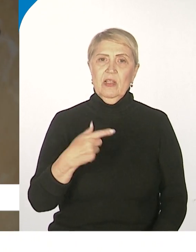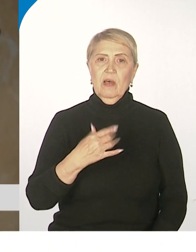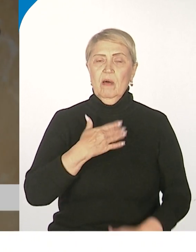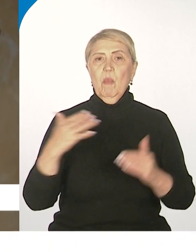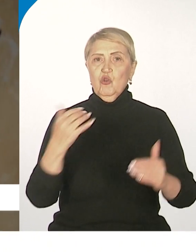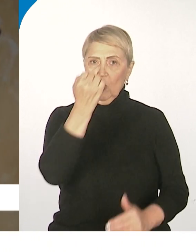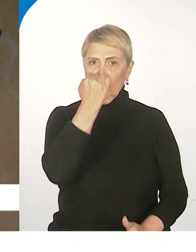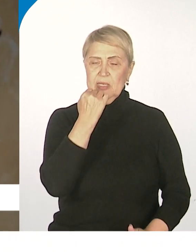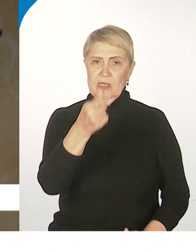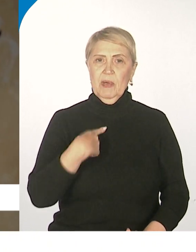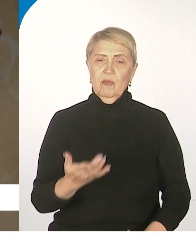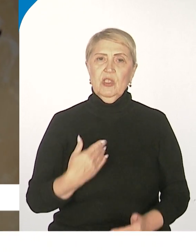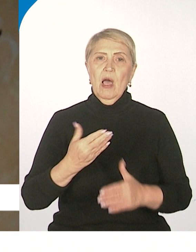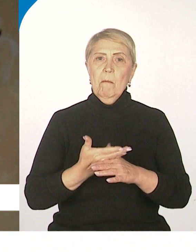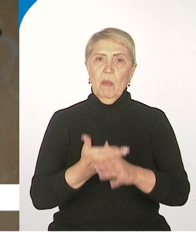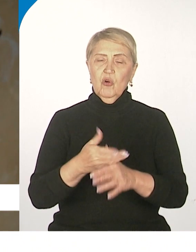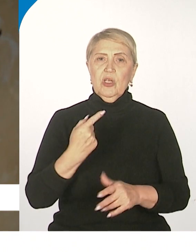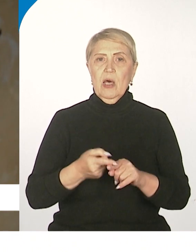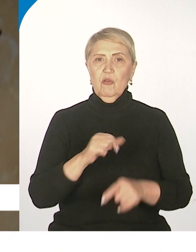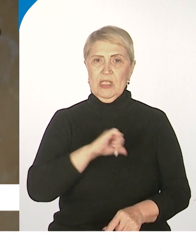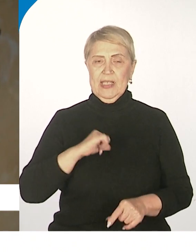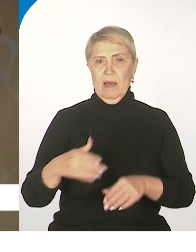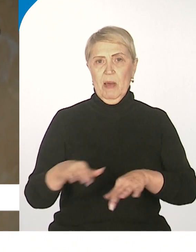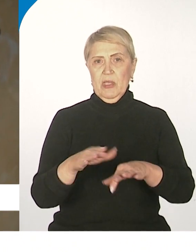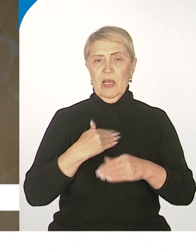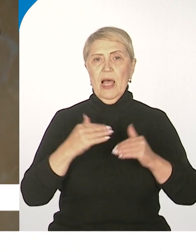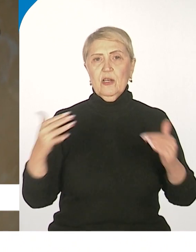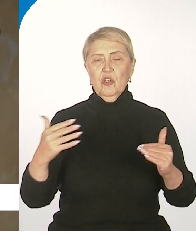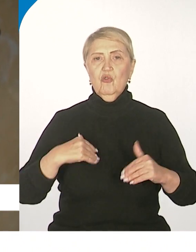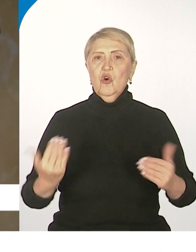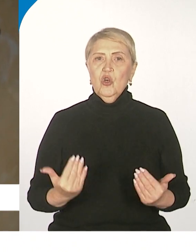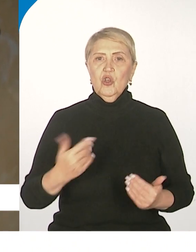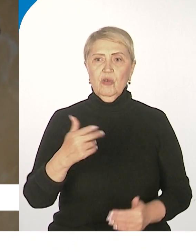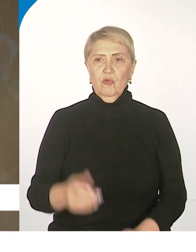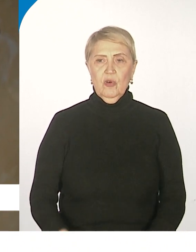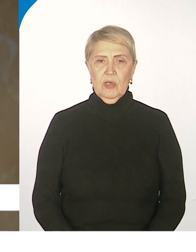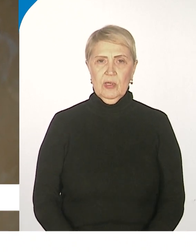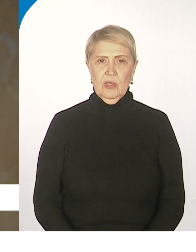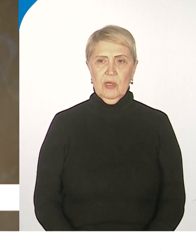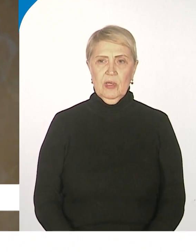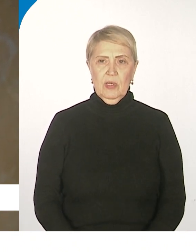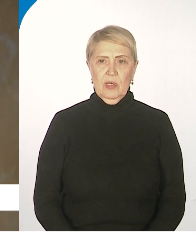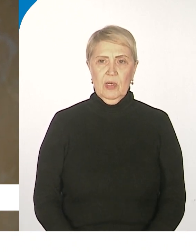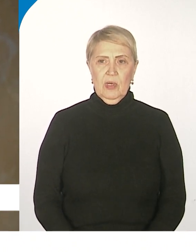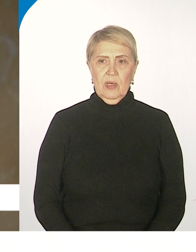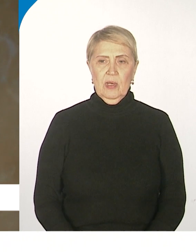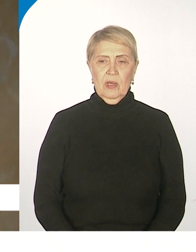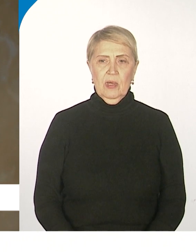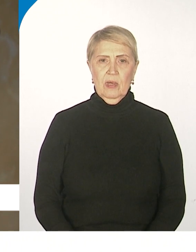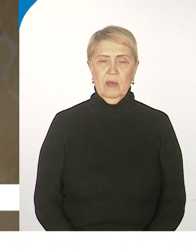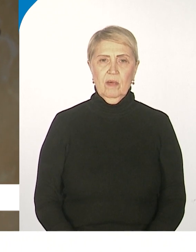сенаторам на самом деле за очень открытую, живую дискуссию, за действительно практически